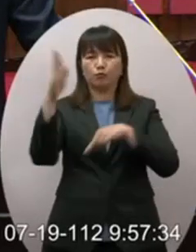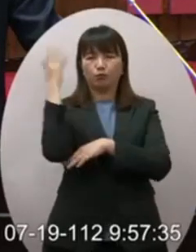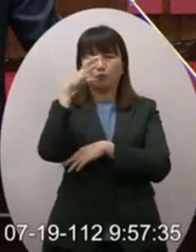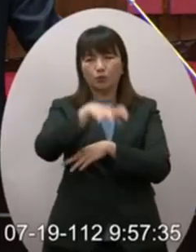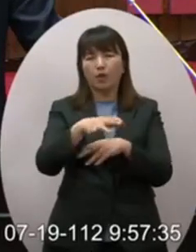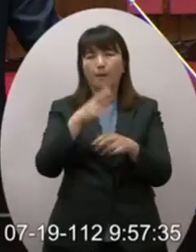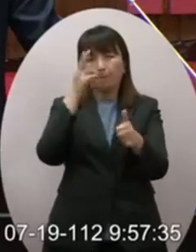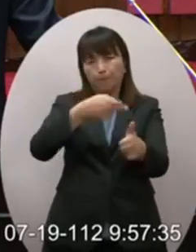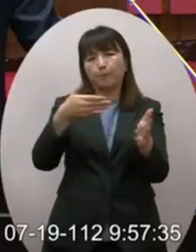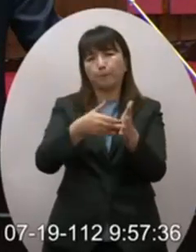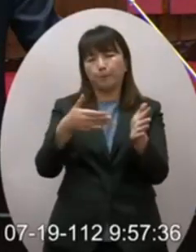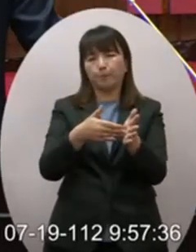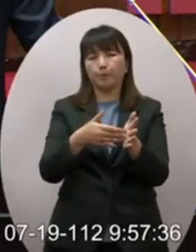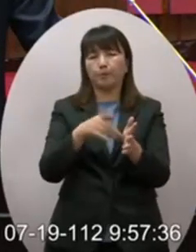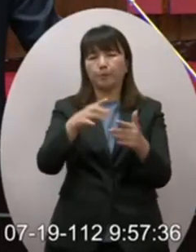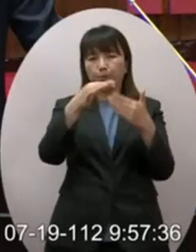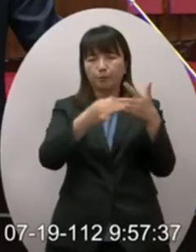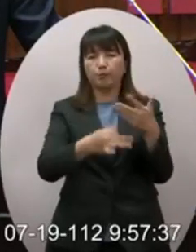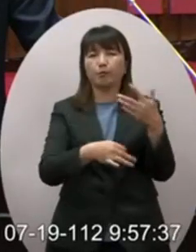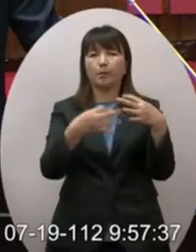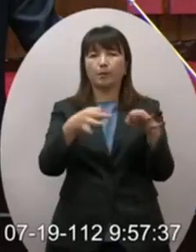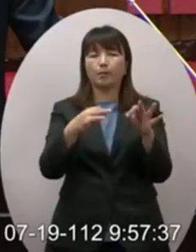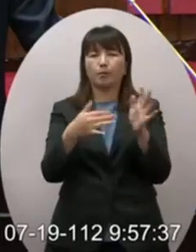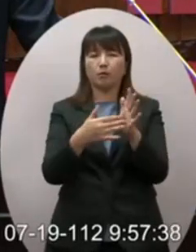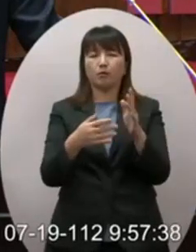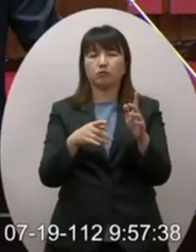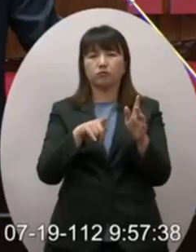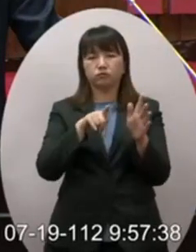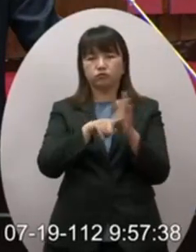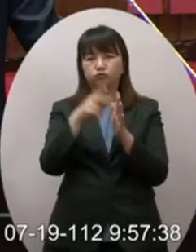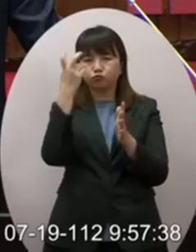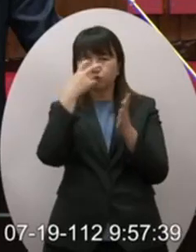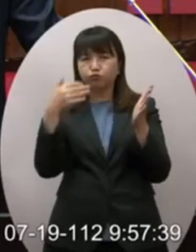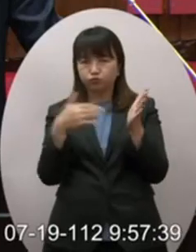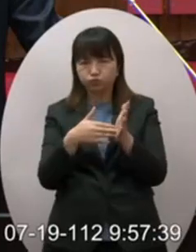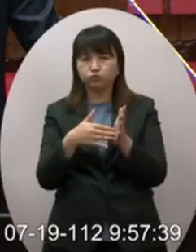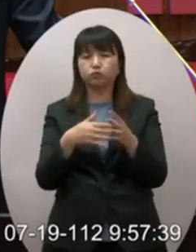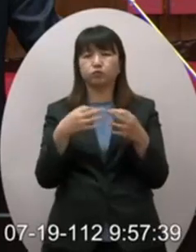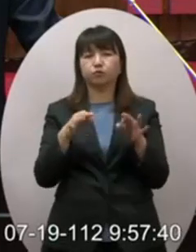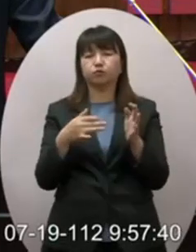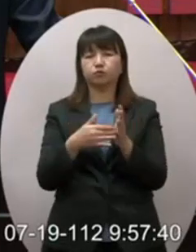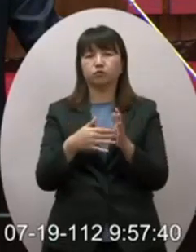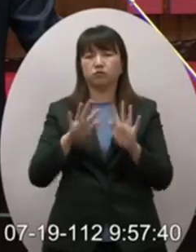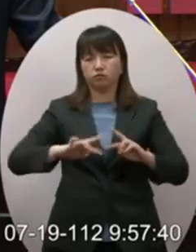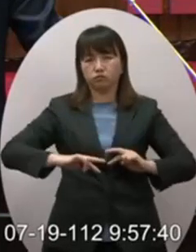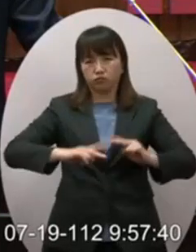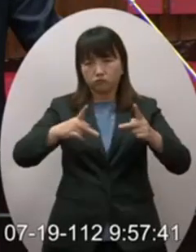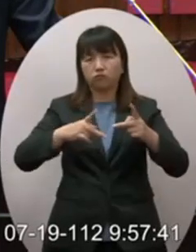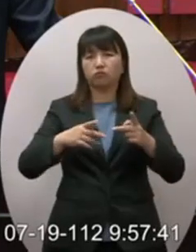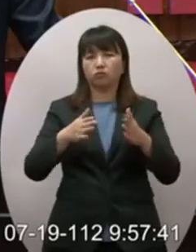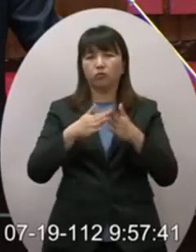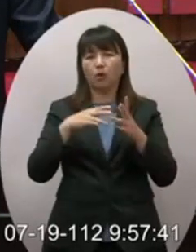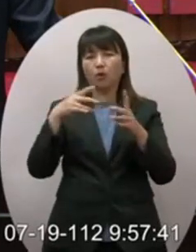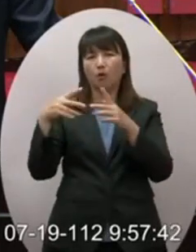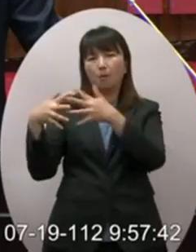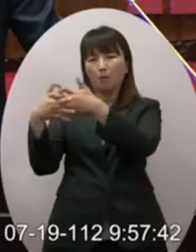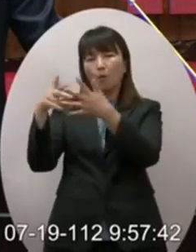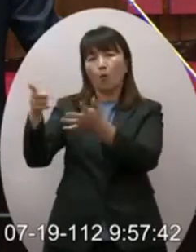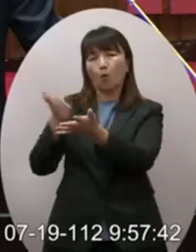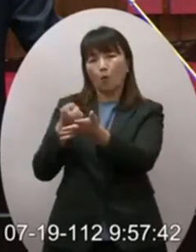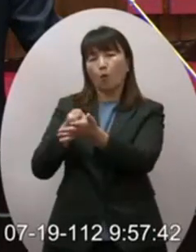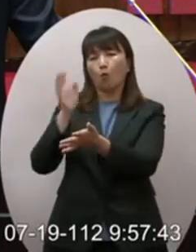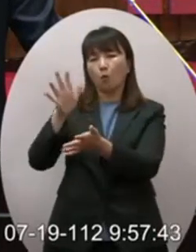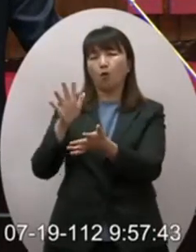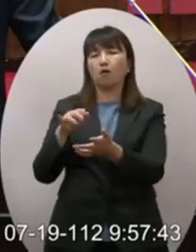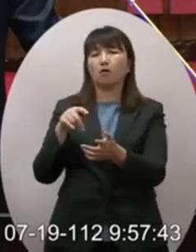政命令啦行政條約啊直接送來查照就好了我們現在改了咧因為美國做了我們